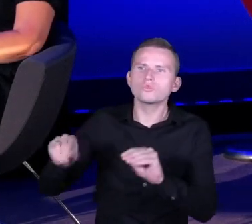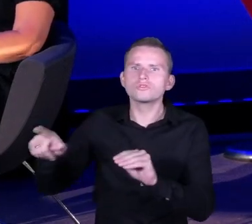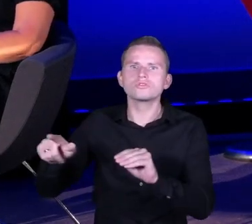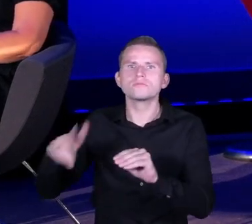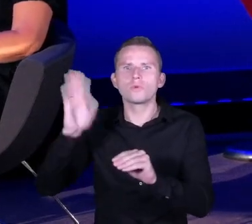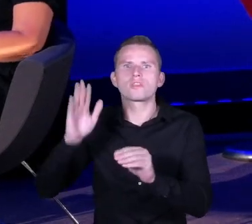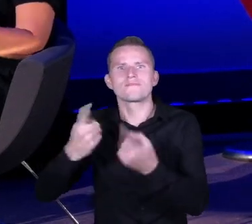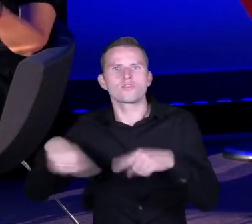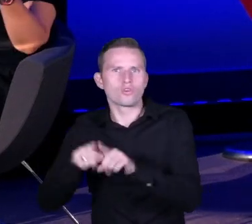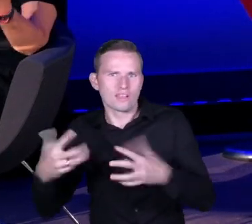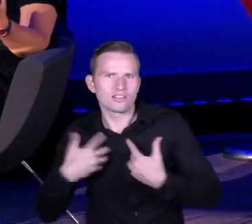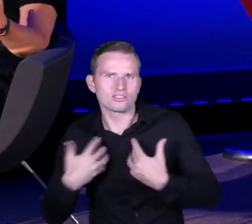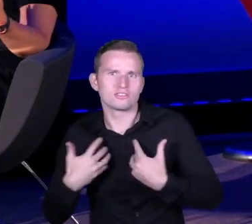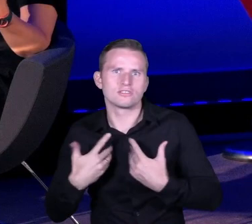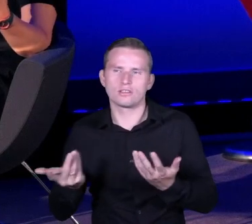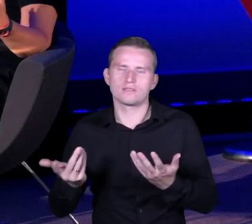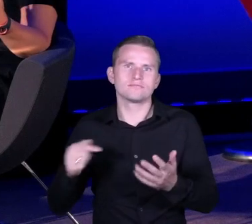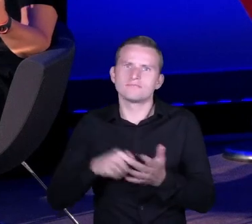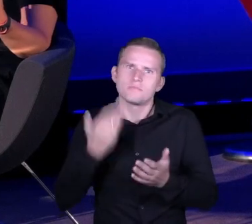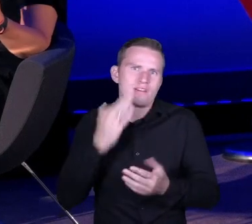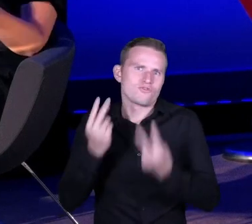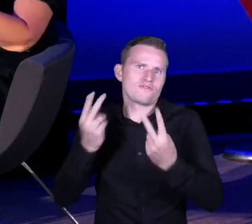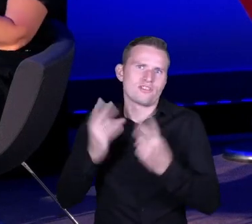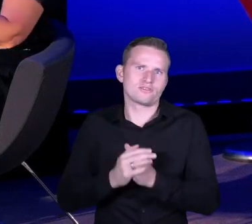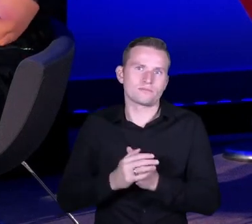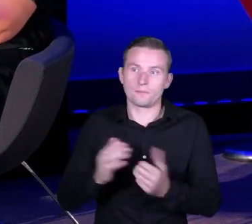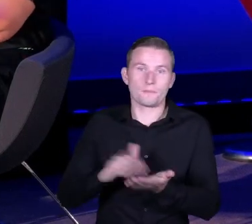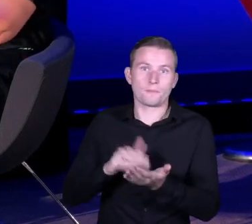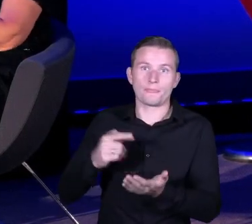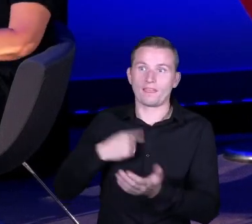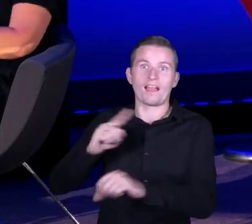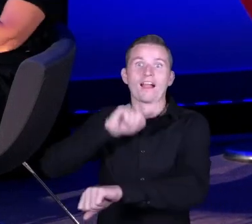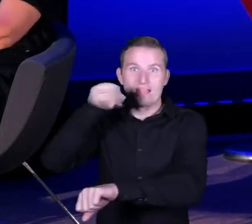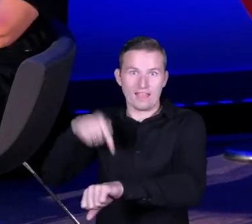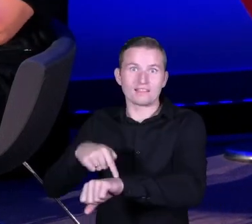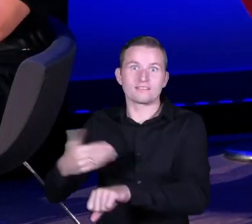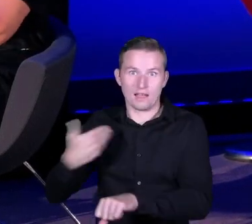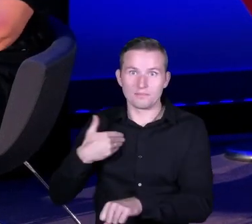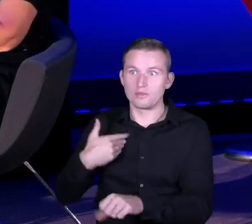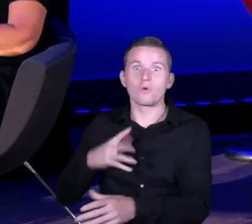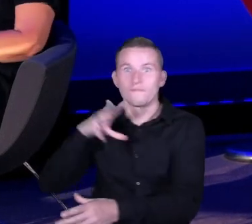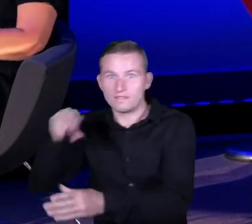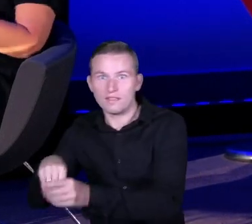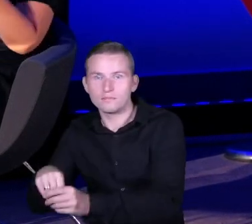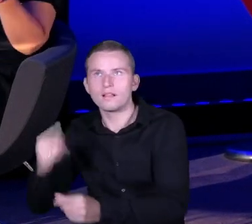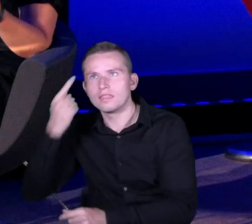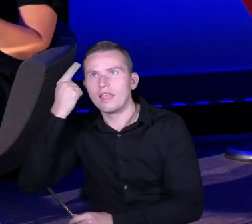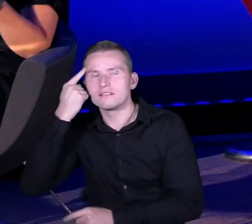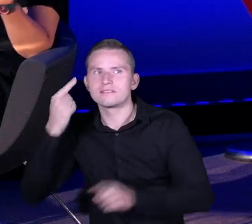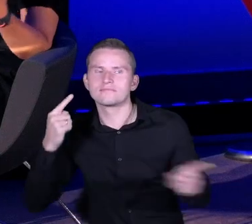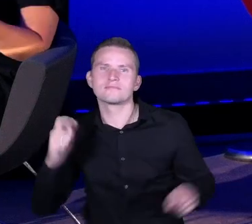było dla mnie niezwykle istotne. Jak z kolei byłam na lekcji, to gdzieś tam se tęskniłam za właśnie byciem w gabinecie, bo wtedy